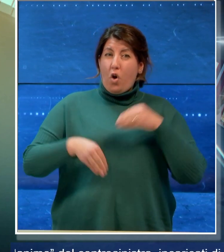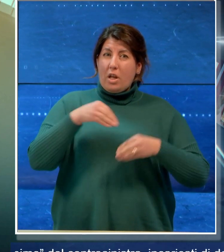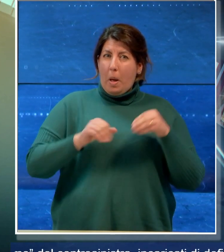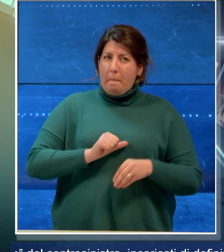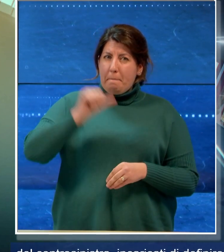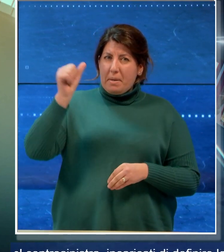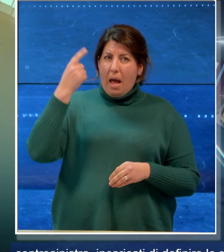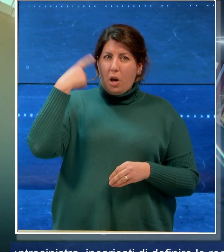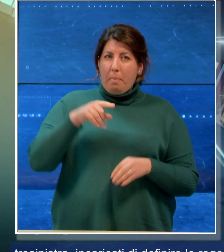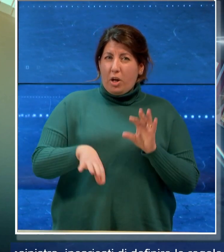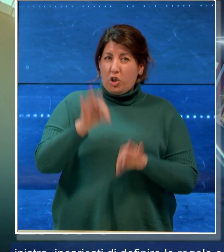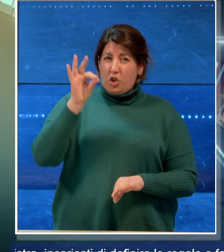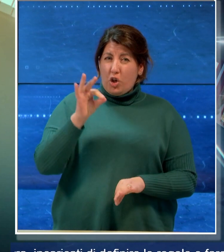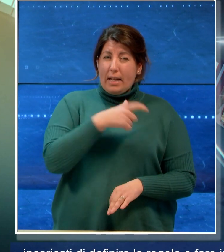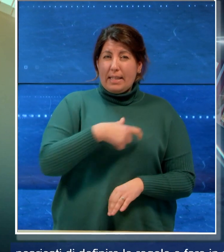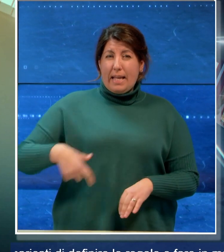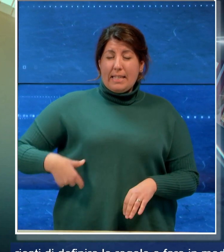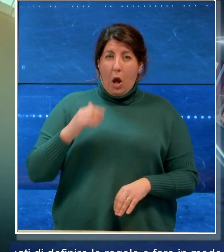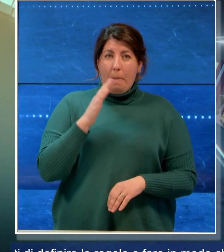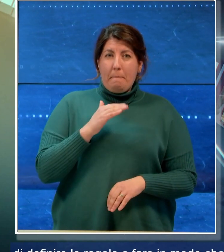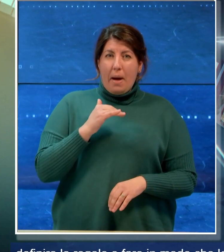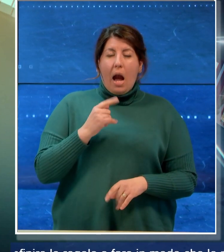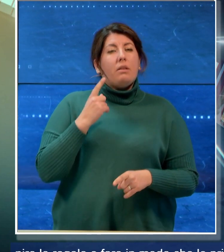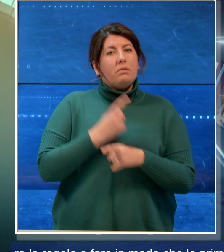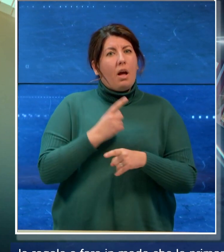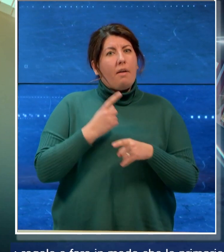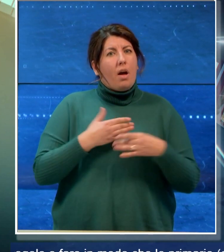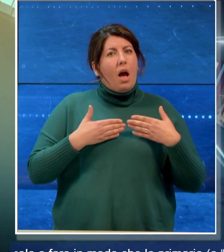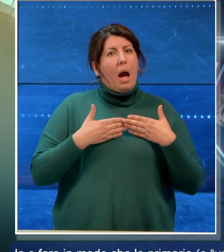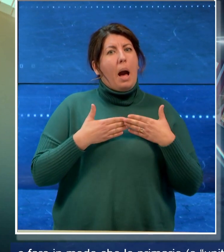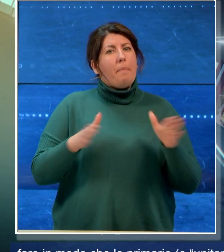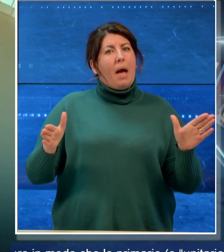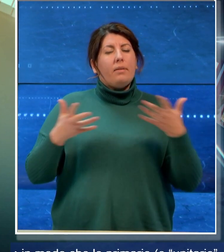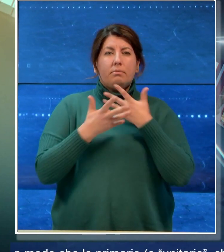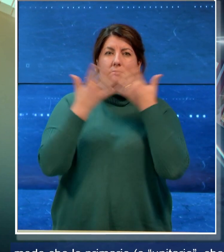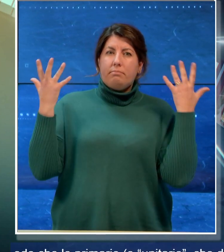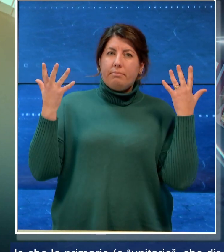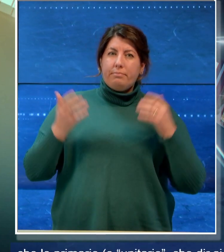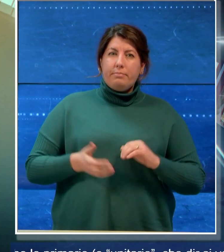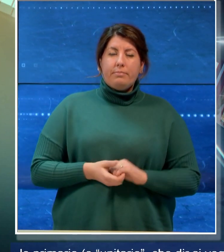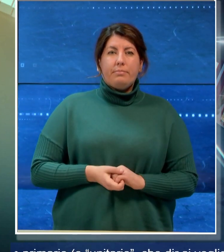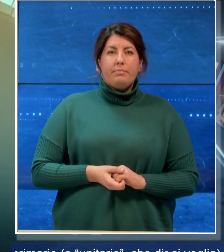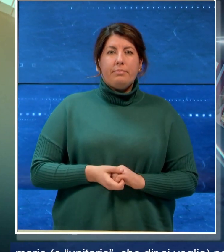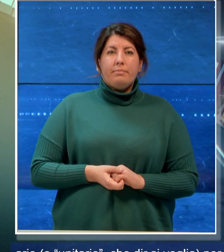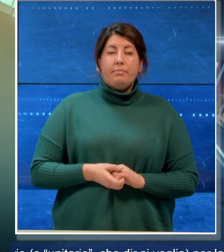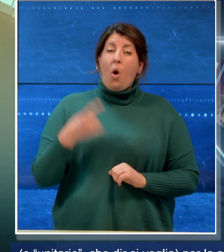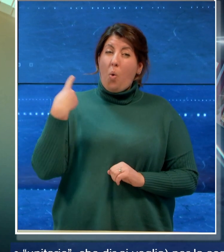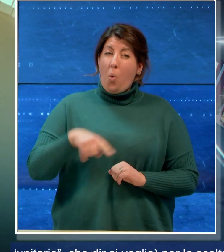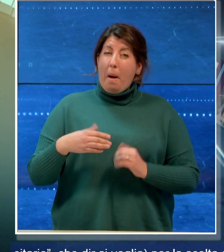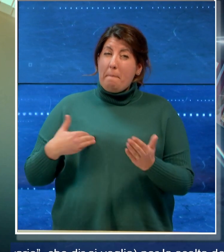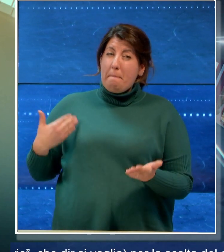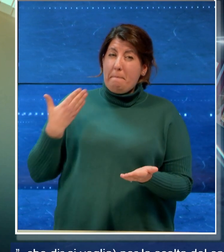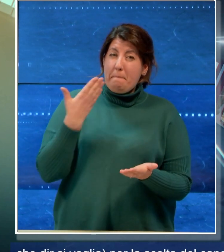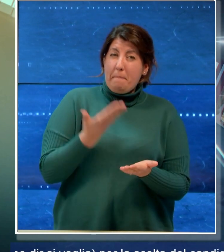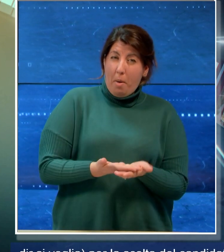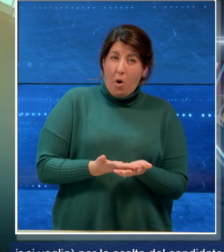candidato sindaco di Bari siano aperte e trasparenti ecco la proposta che sarà